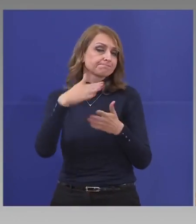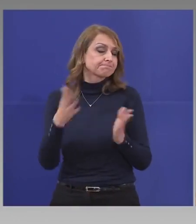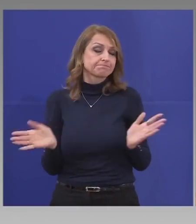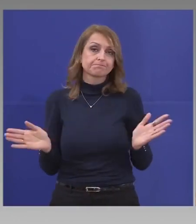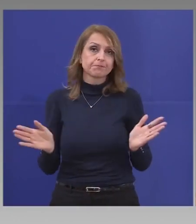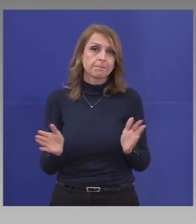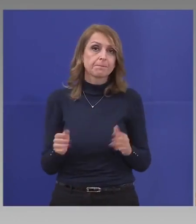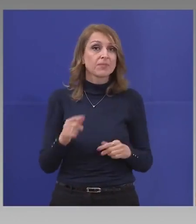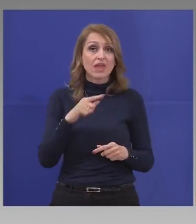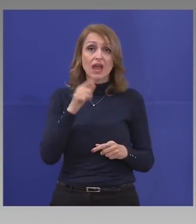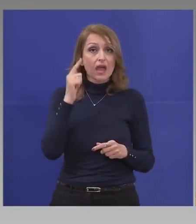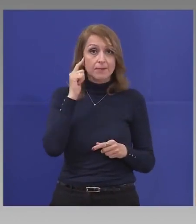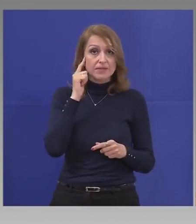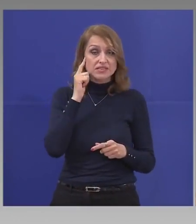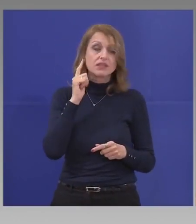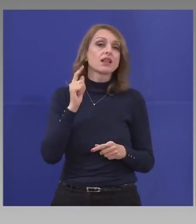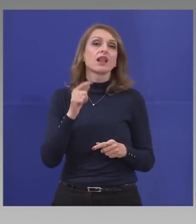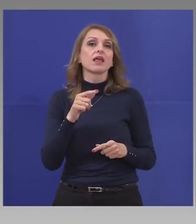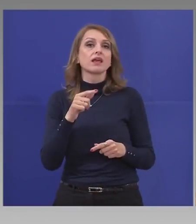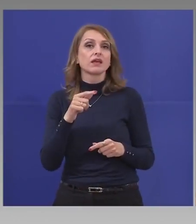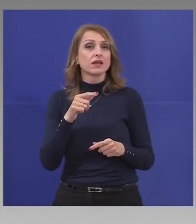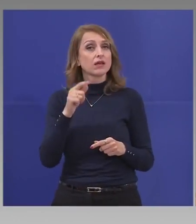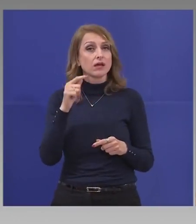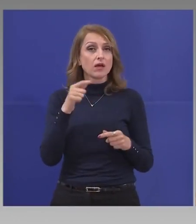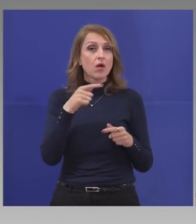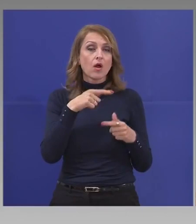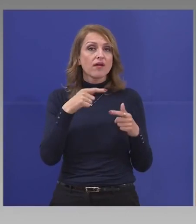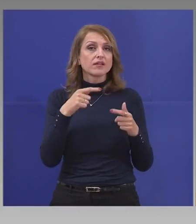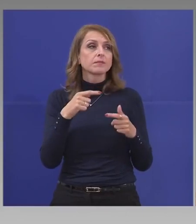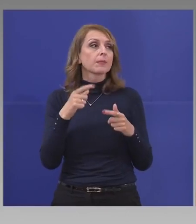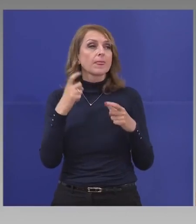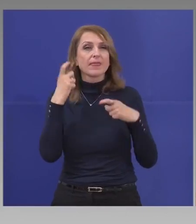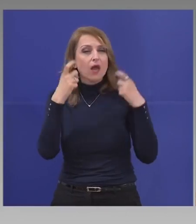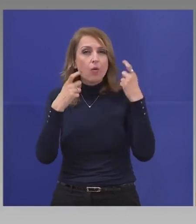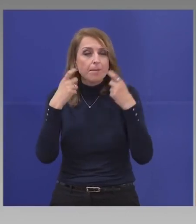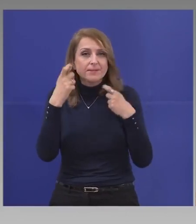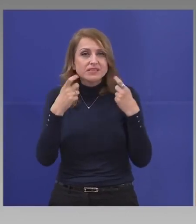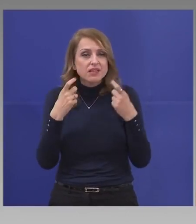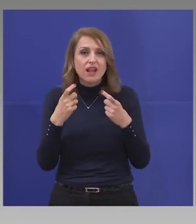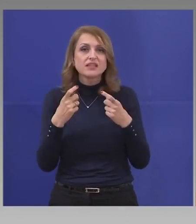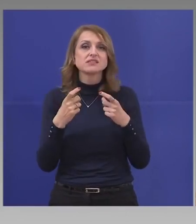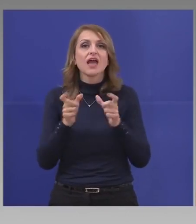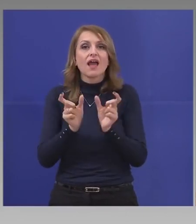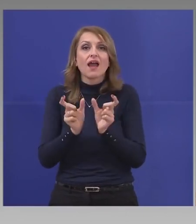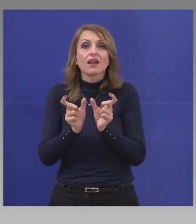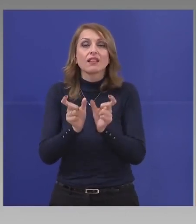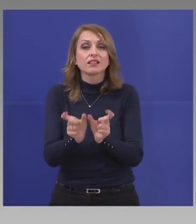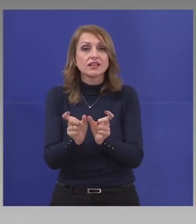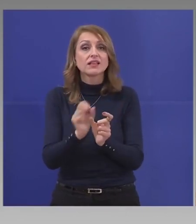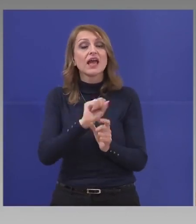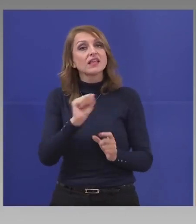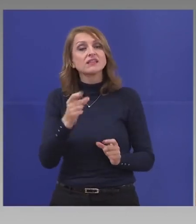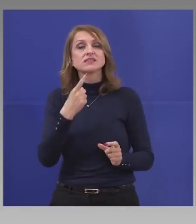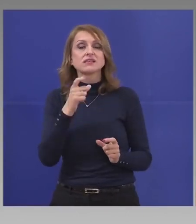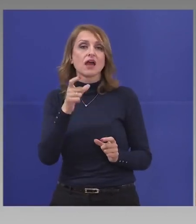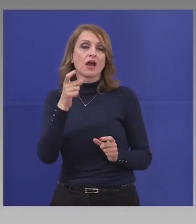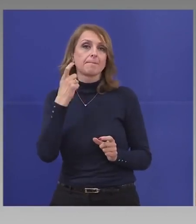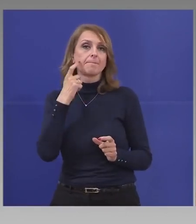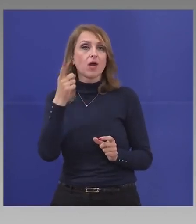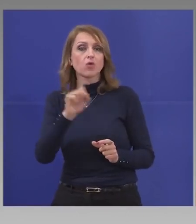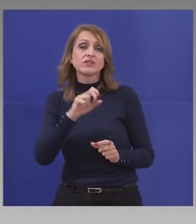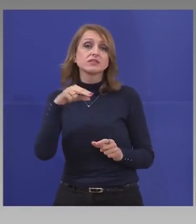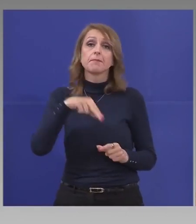карантина за тези... Моля? Извинявайте. Обмисля ли се карантина и за Боровец и Пампорово?